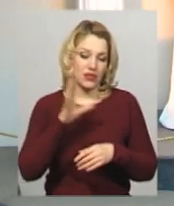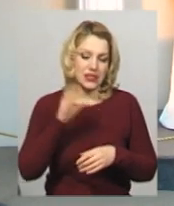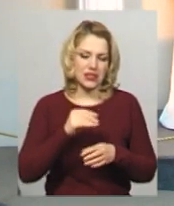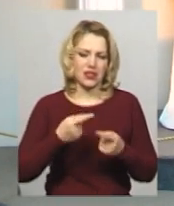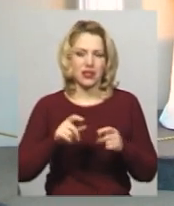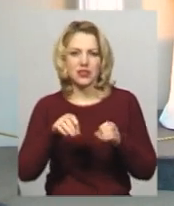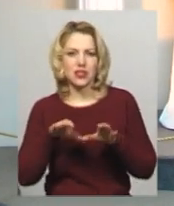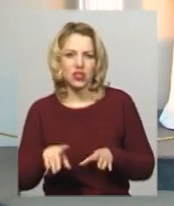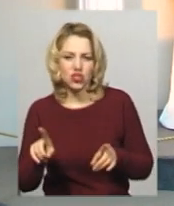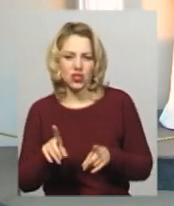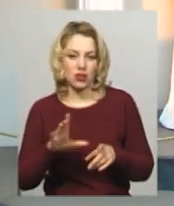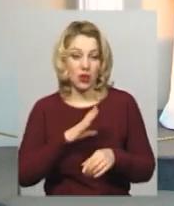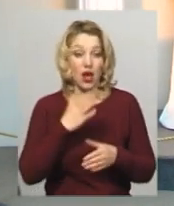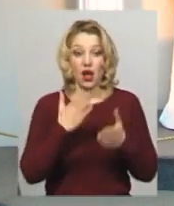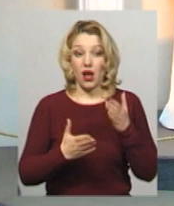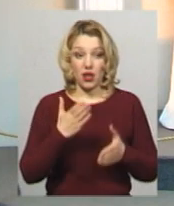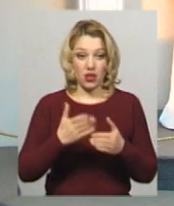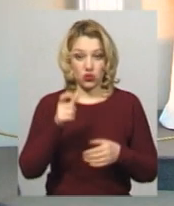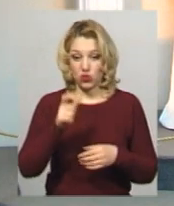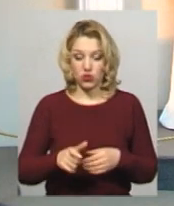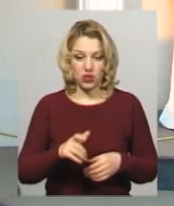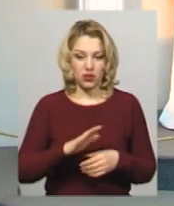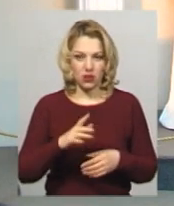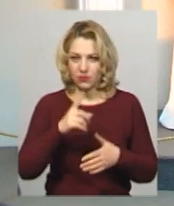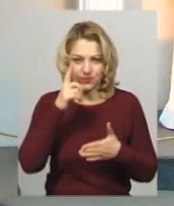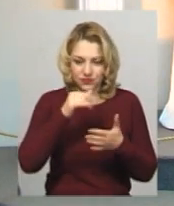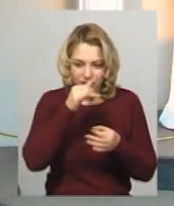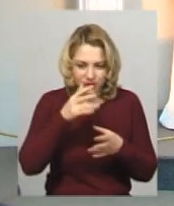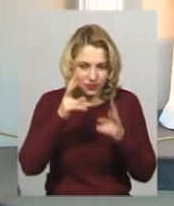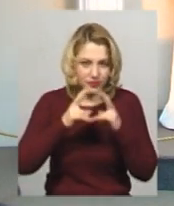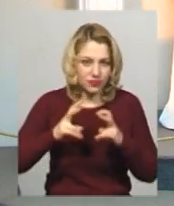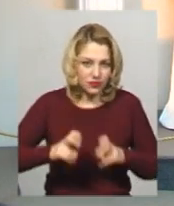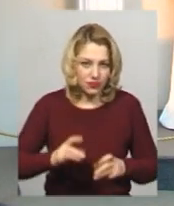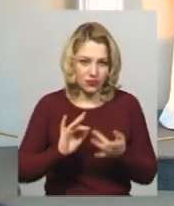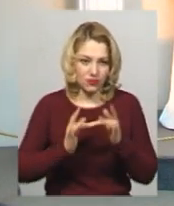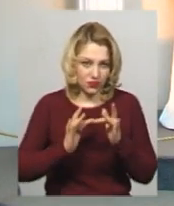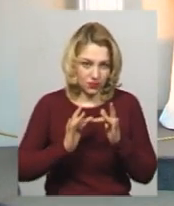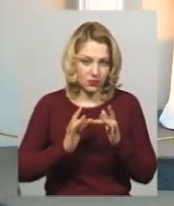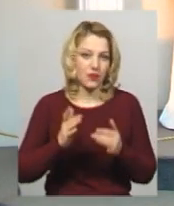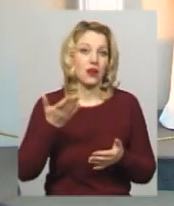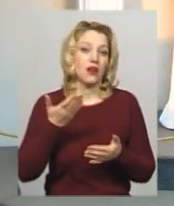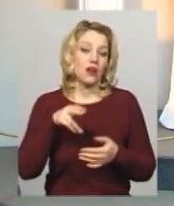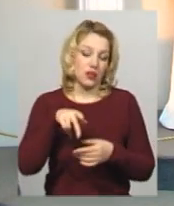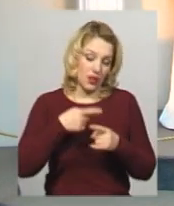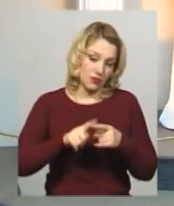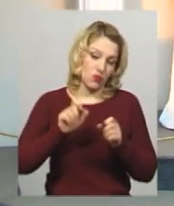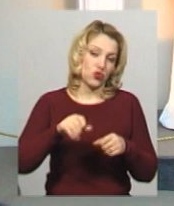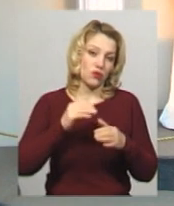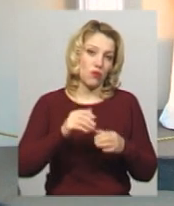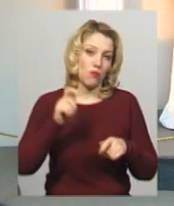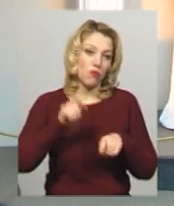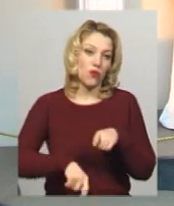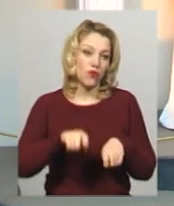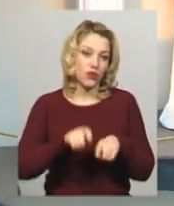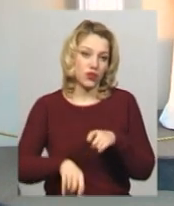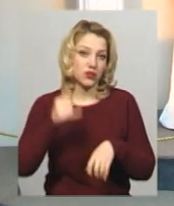подій чи інші справи. Якщо ж людина не такий, як не користуваючи персональним комп'ютером, це можна перевірити шляхом